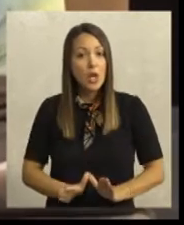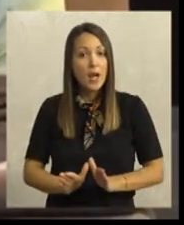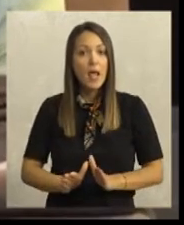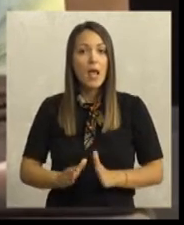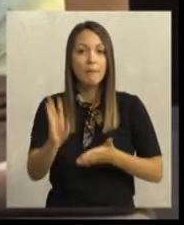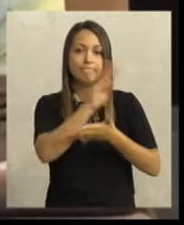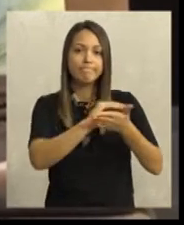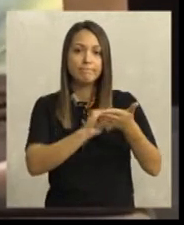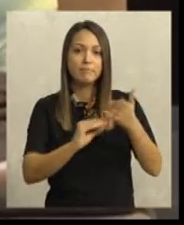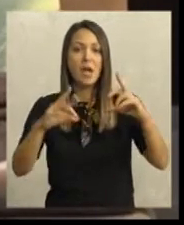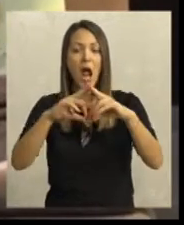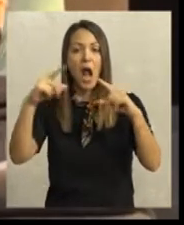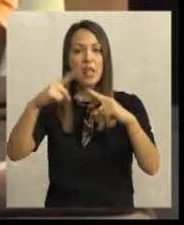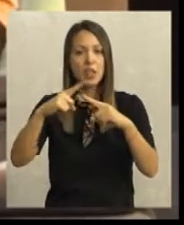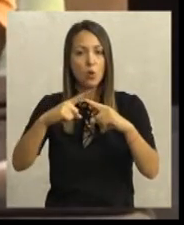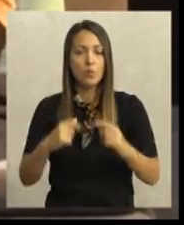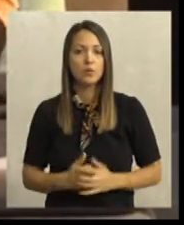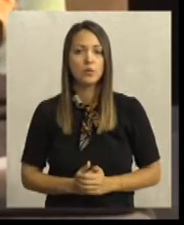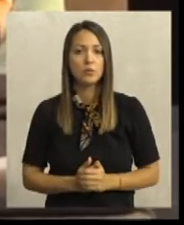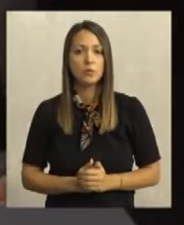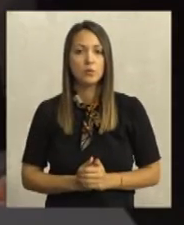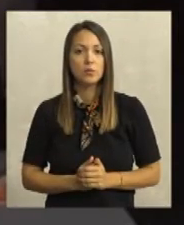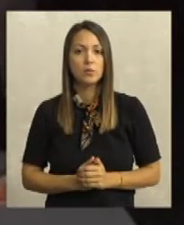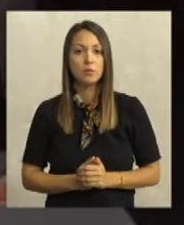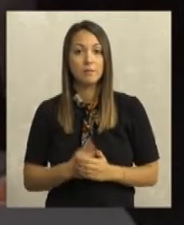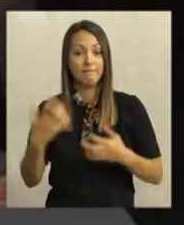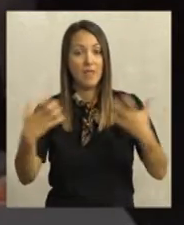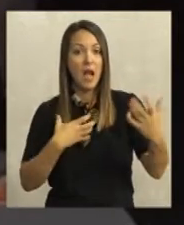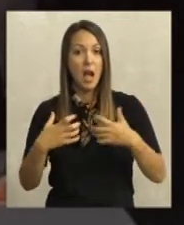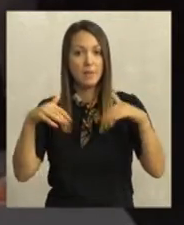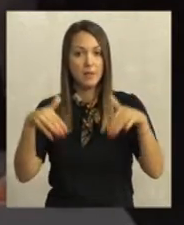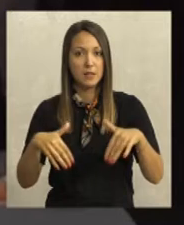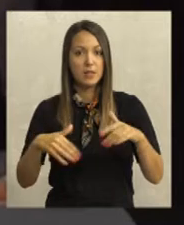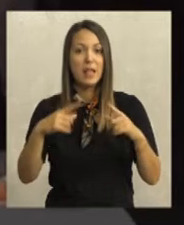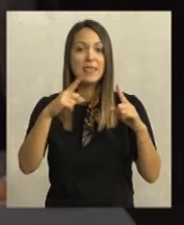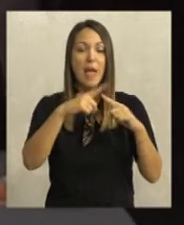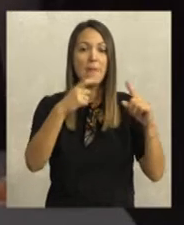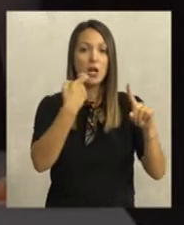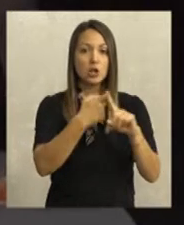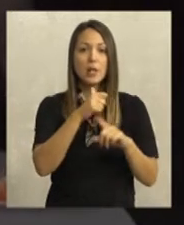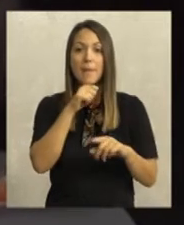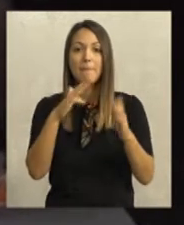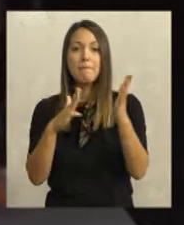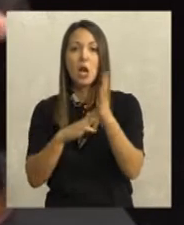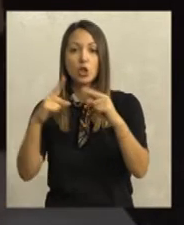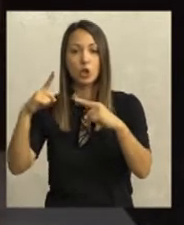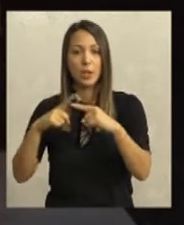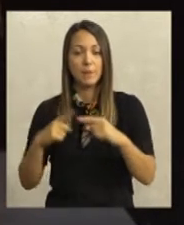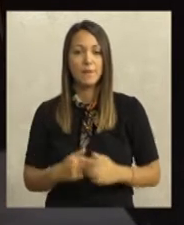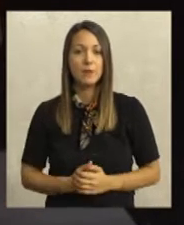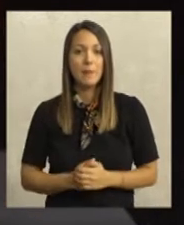rođenja, a režiju potpisuje Ana Tomović. U toj duodrami igraju Tamara Krcunović i Miloš